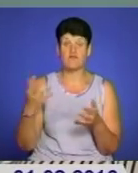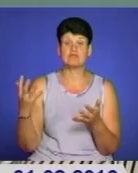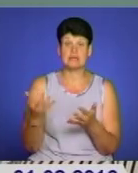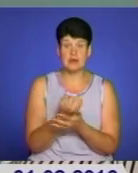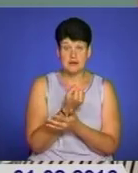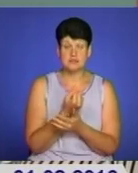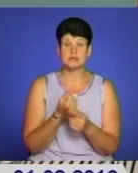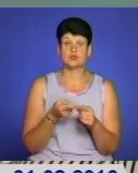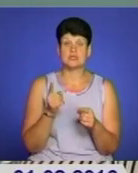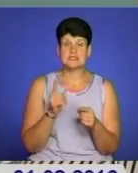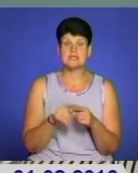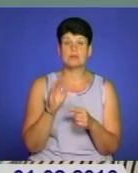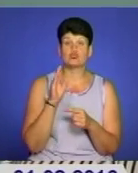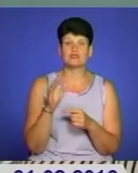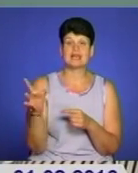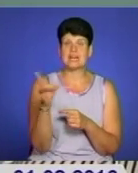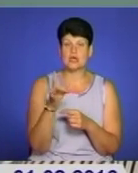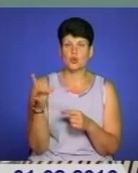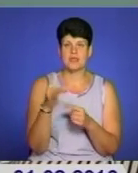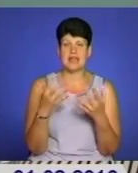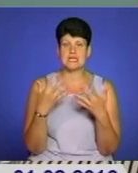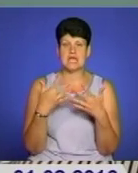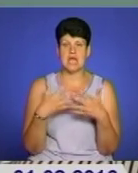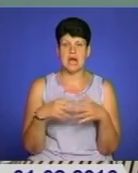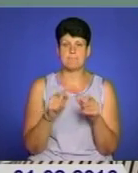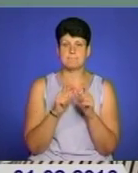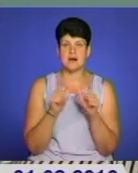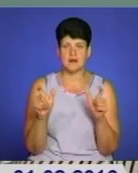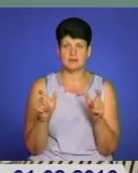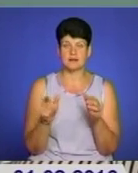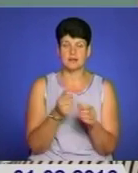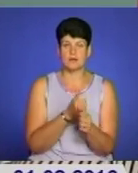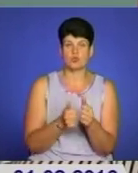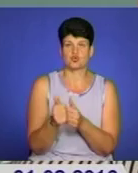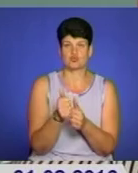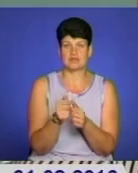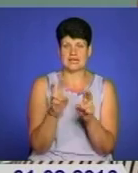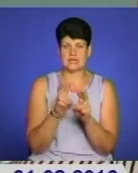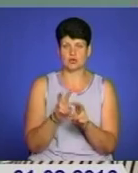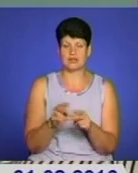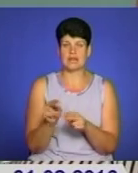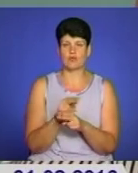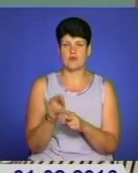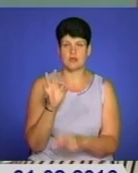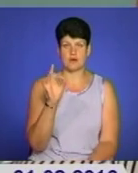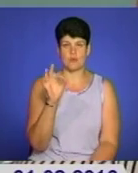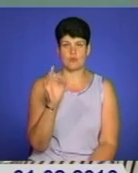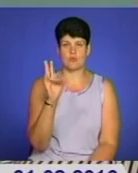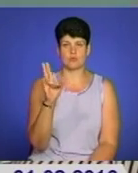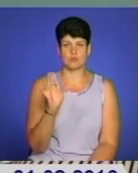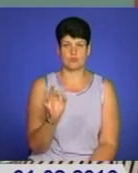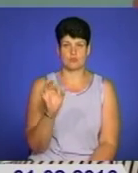це може бути регіональний апарат, який значно просуне діагностику і лікування онкологічних хворих.